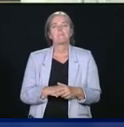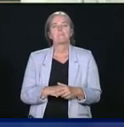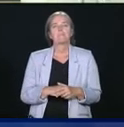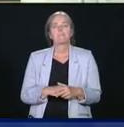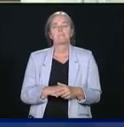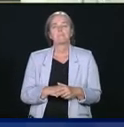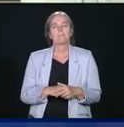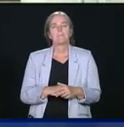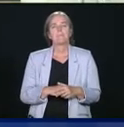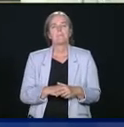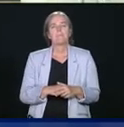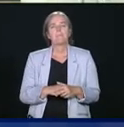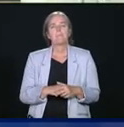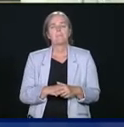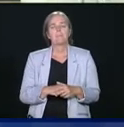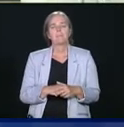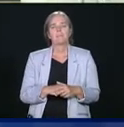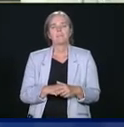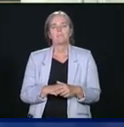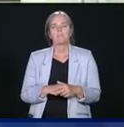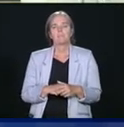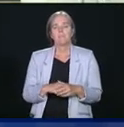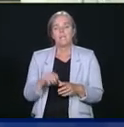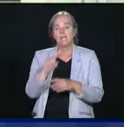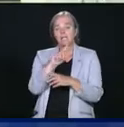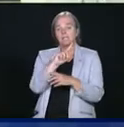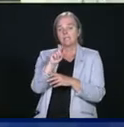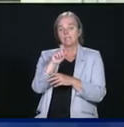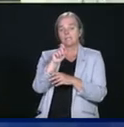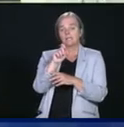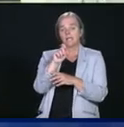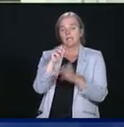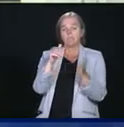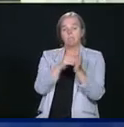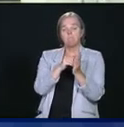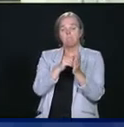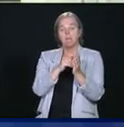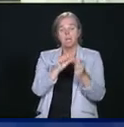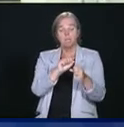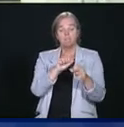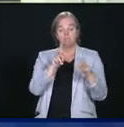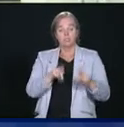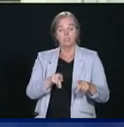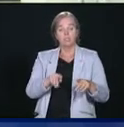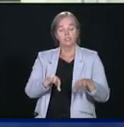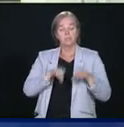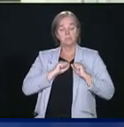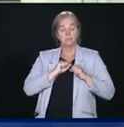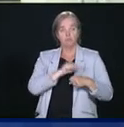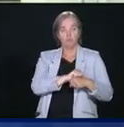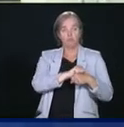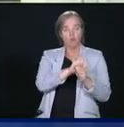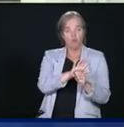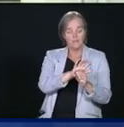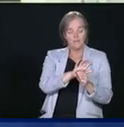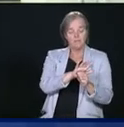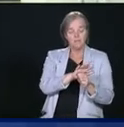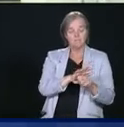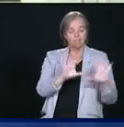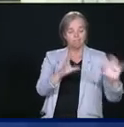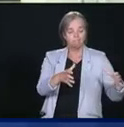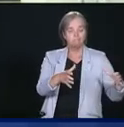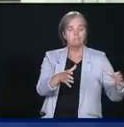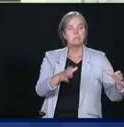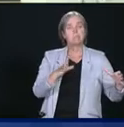Réponse, sur les milliers de cas de COVID que nous avons dans ce pays, à ce jour, nous n'avons même pas les